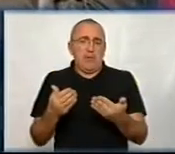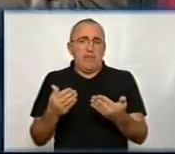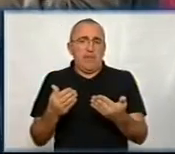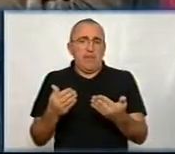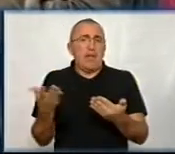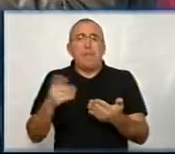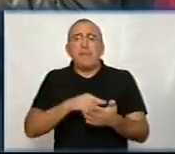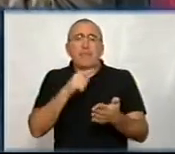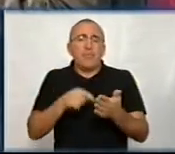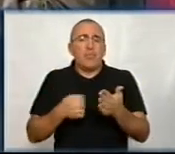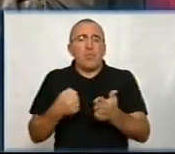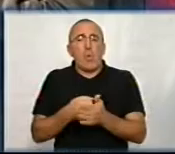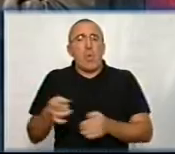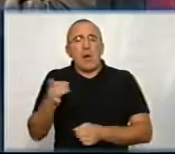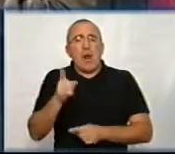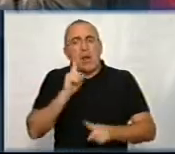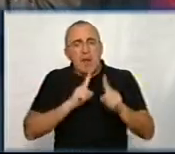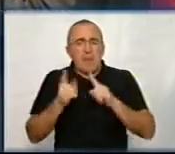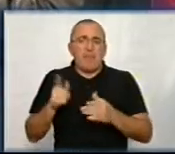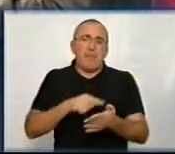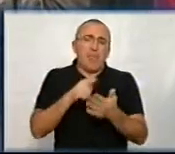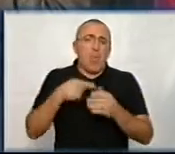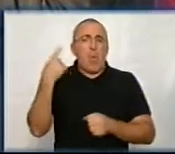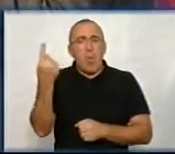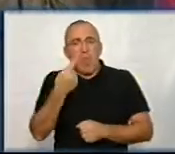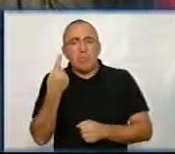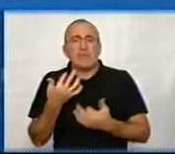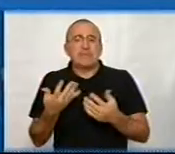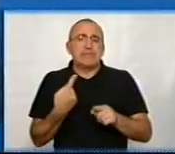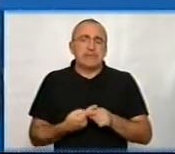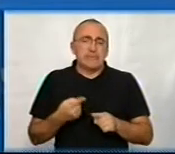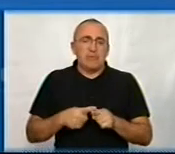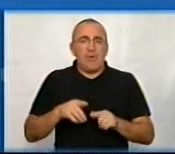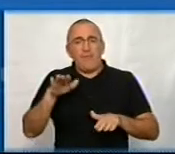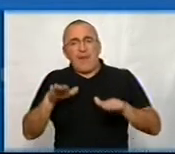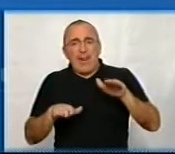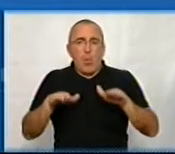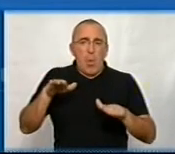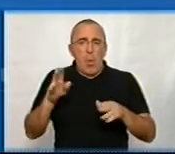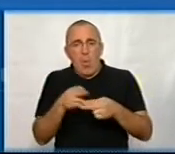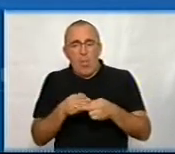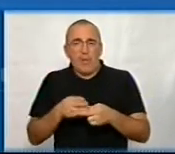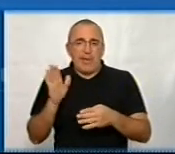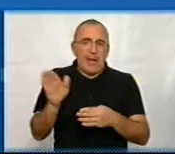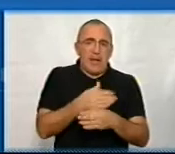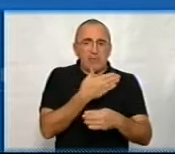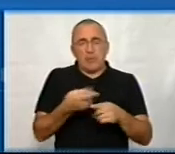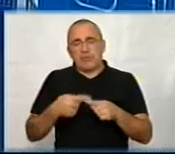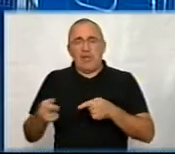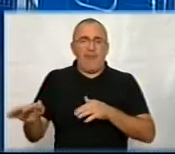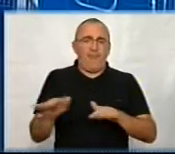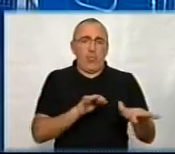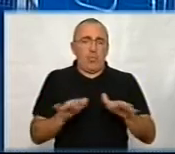Яких питань звертатися до районної ради? З яких питань до обласної? Наскільки це врегульовано і розмежовано ці функції?